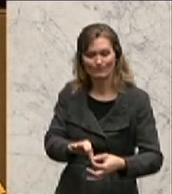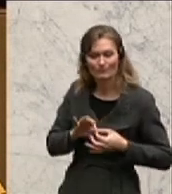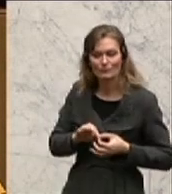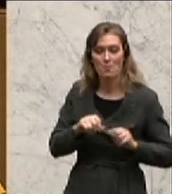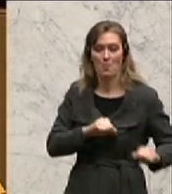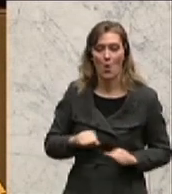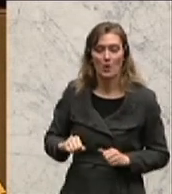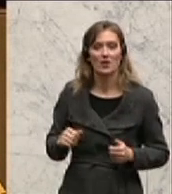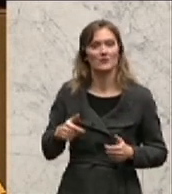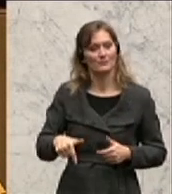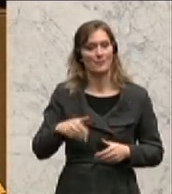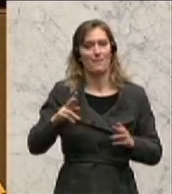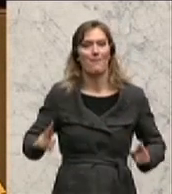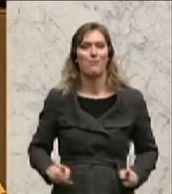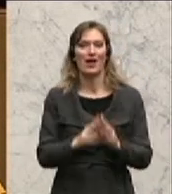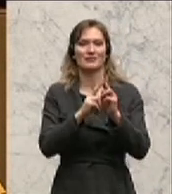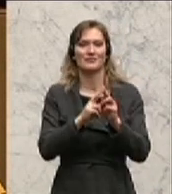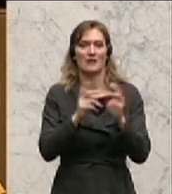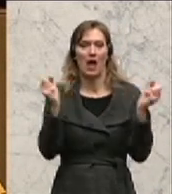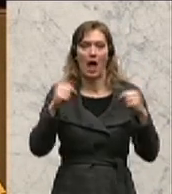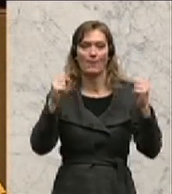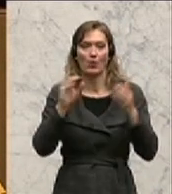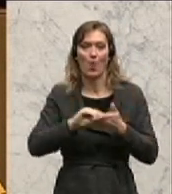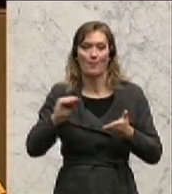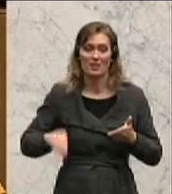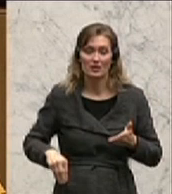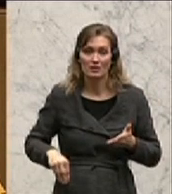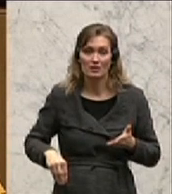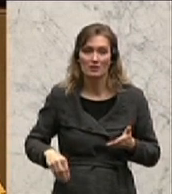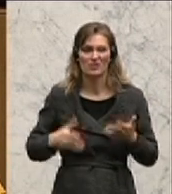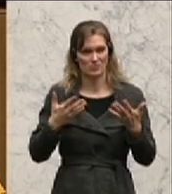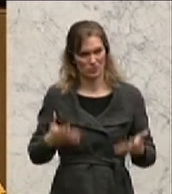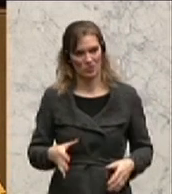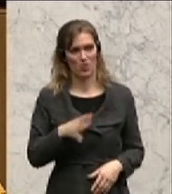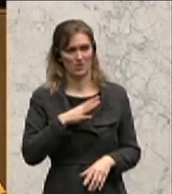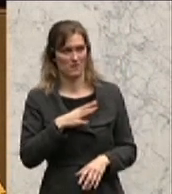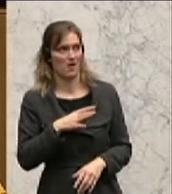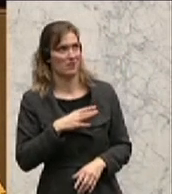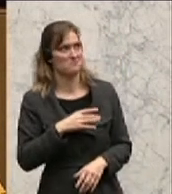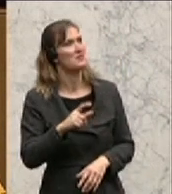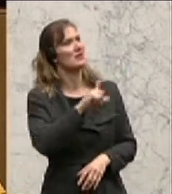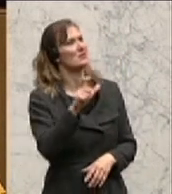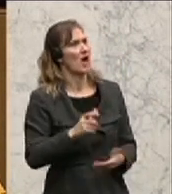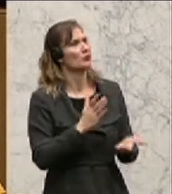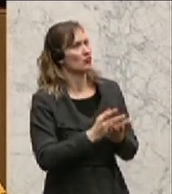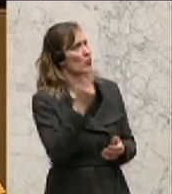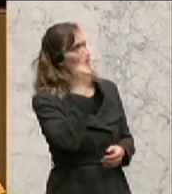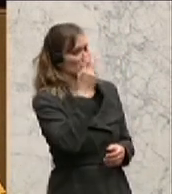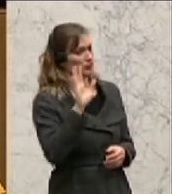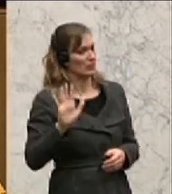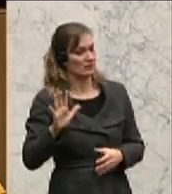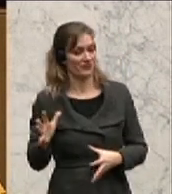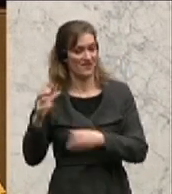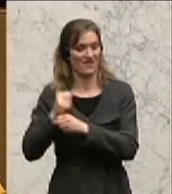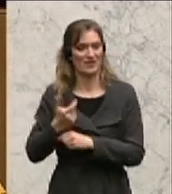lassen auf das Pariser Abkommen. Und das ist eine tatsächliche Gefahr. Und Italien hat das erkannt und hat in seiner Verfassung